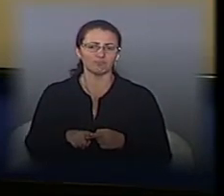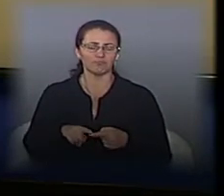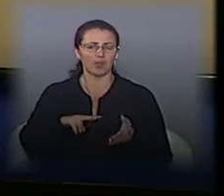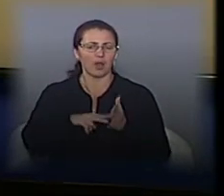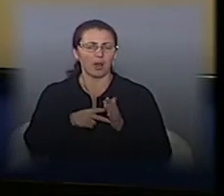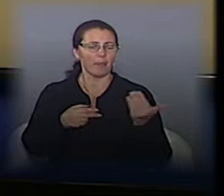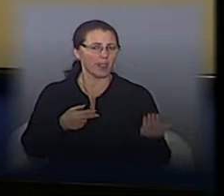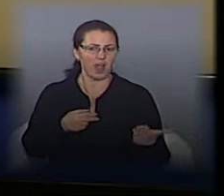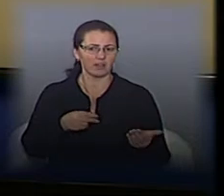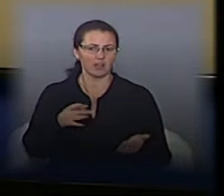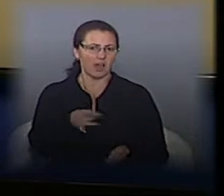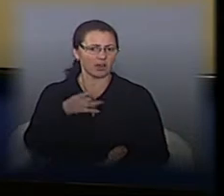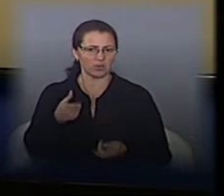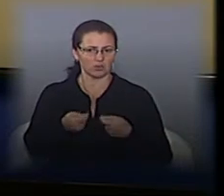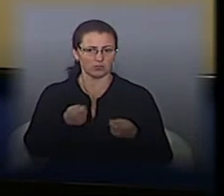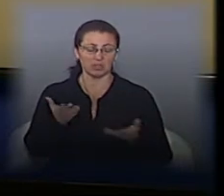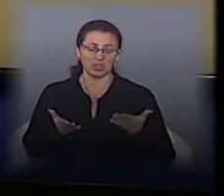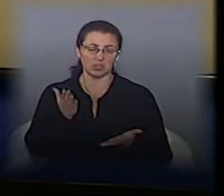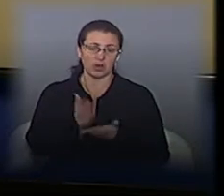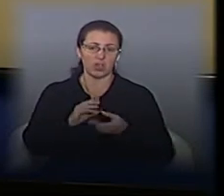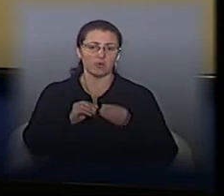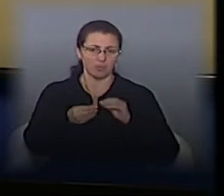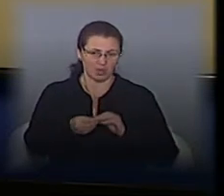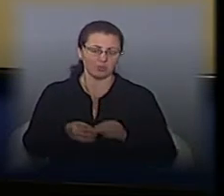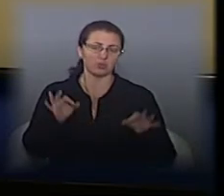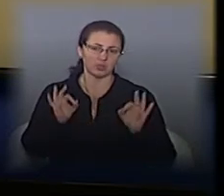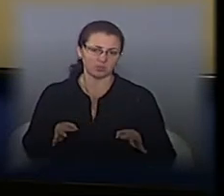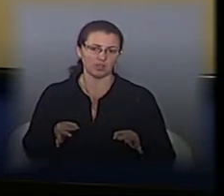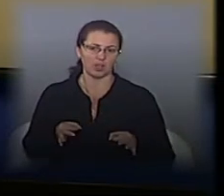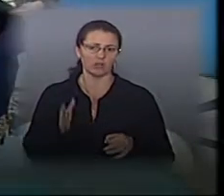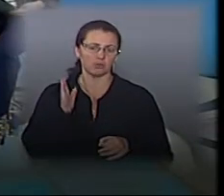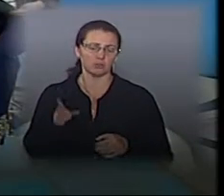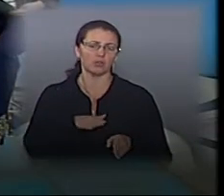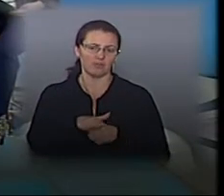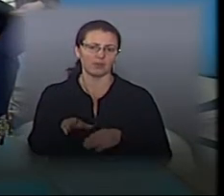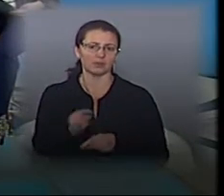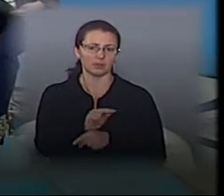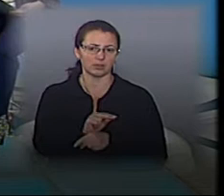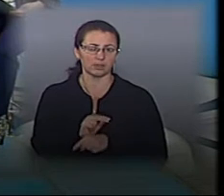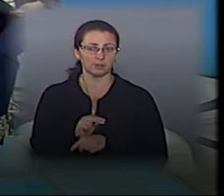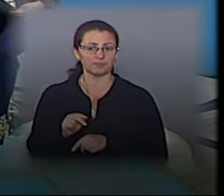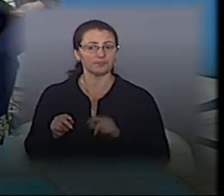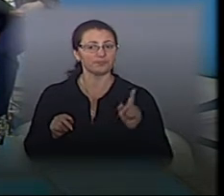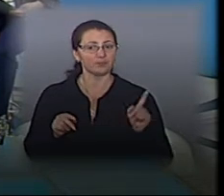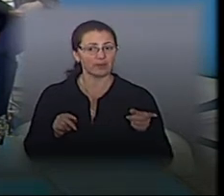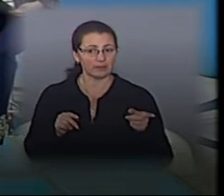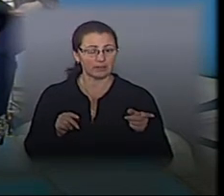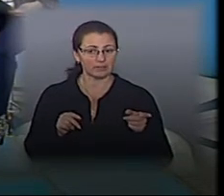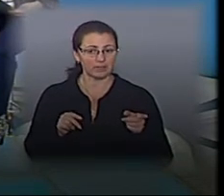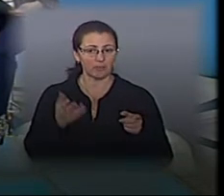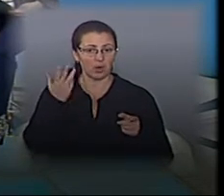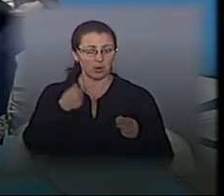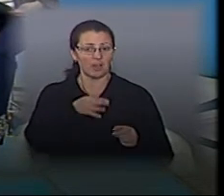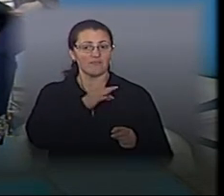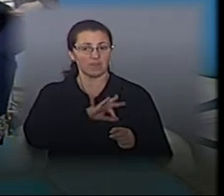планах капітального ремонту, але якщо там є проблеми, то, звичайно, поточним ремонтом вона буде виконана. Там, до речі, коли її